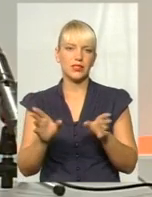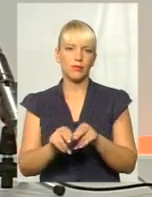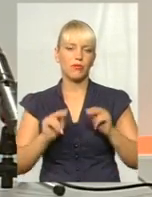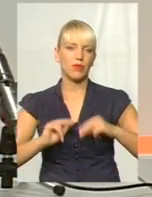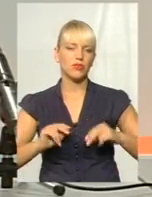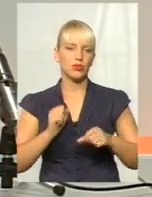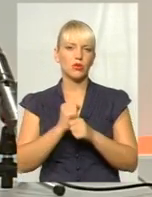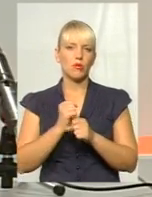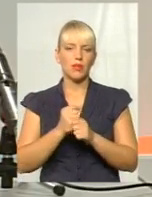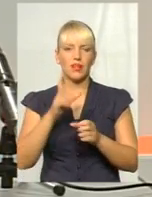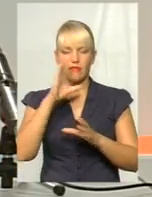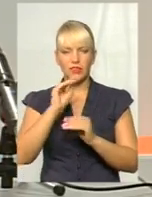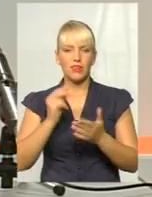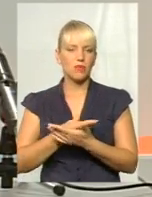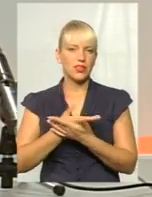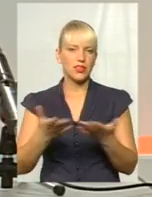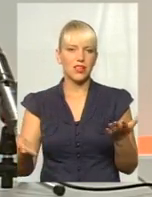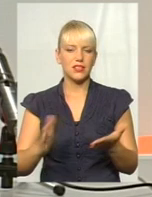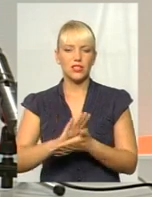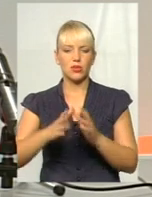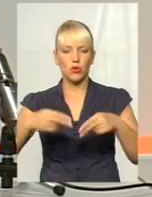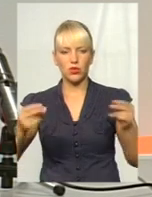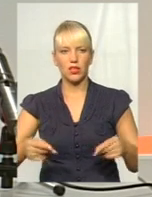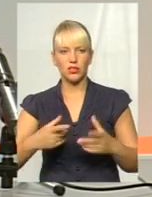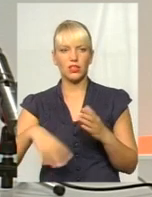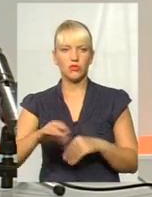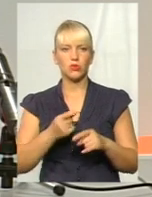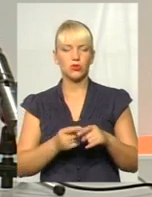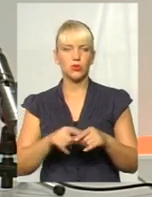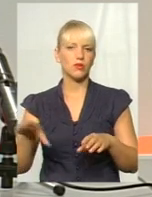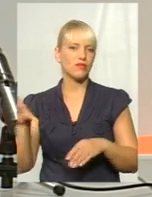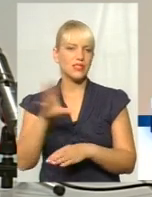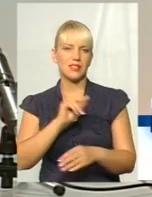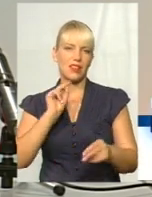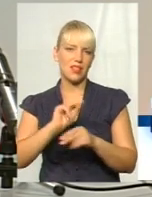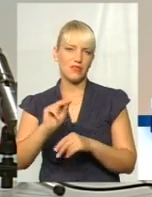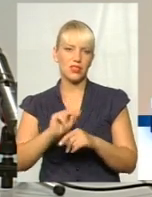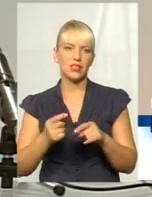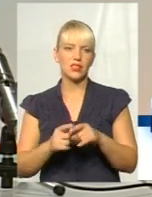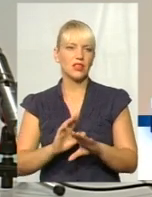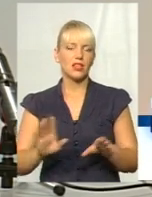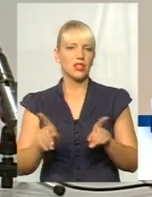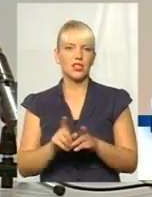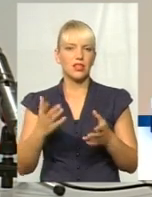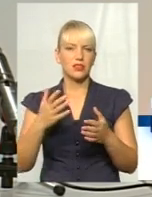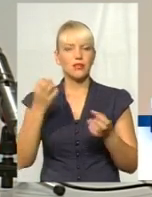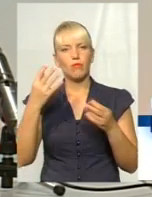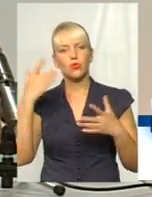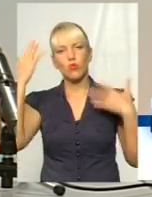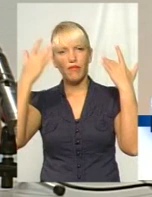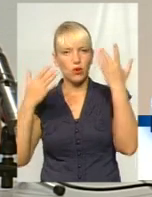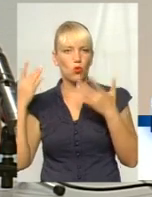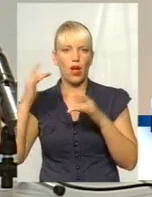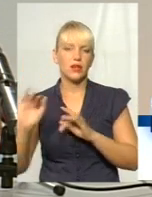зробити ефективну презентацію, заключити контракти і всьому цьому його навчать. Тобто це не просто якісь такі віртуальні, розумієте, дії,